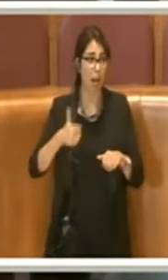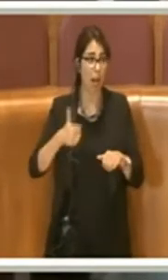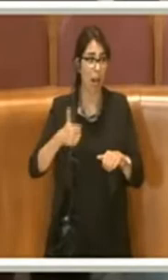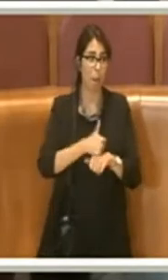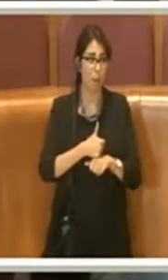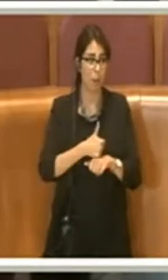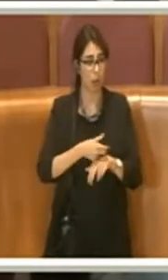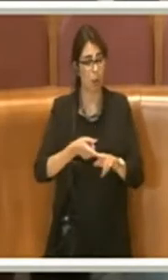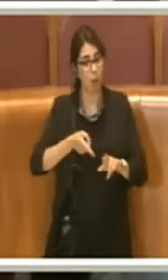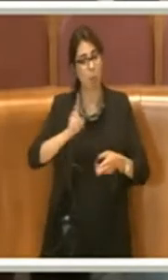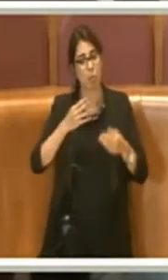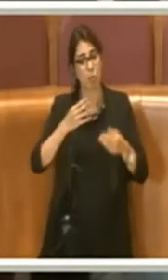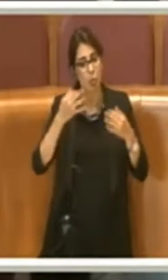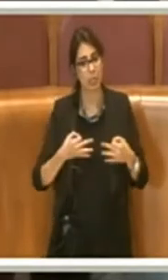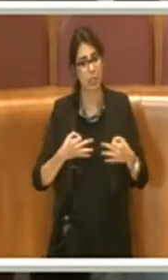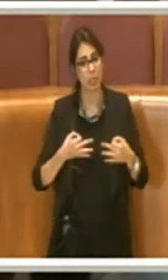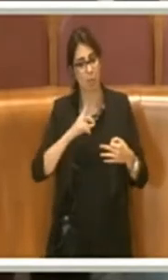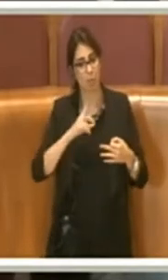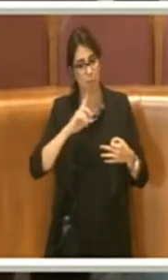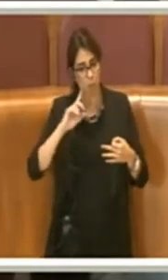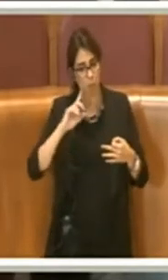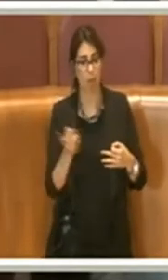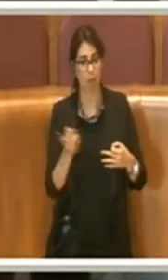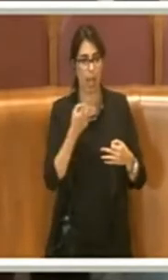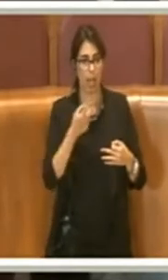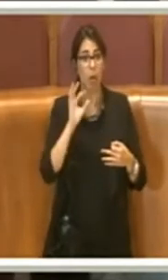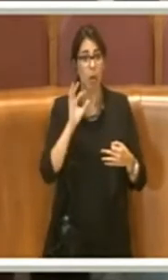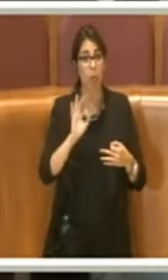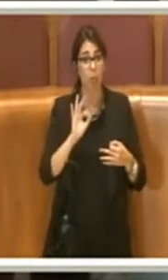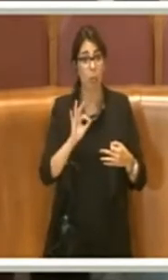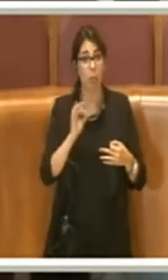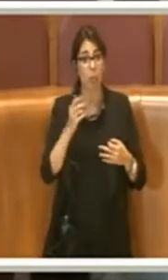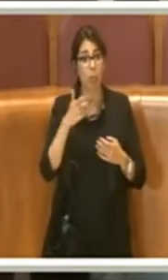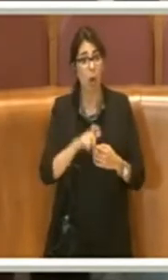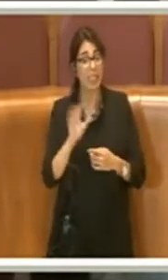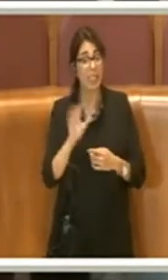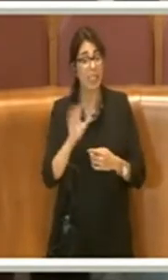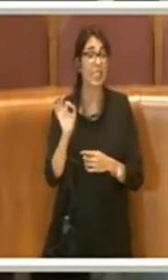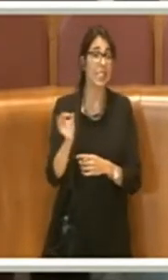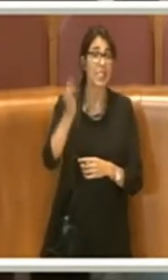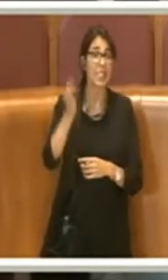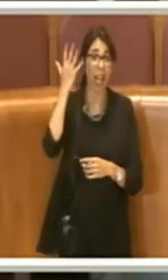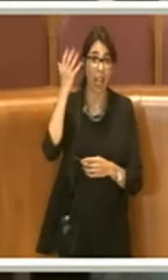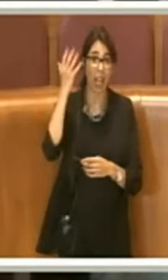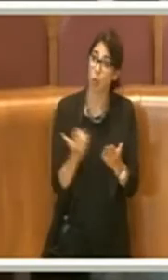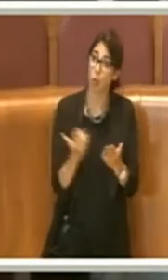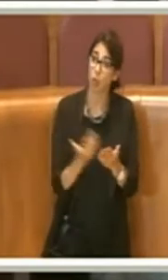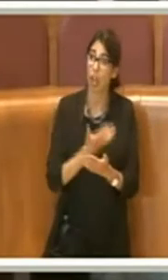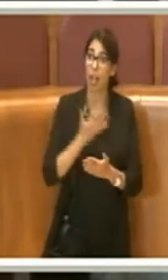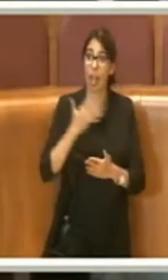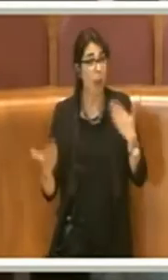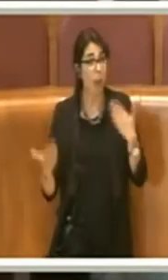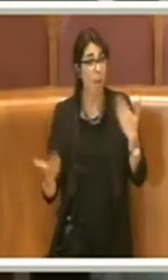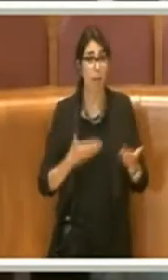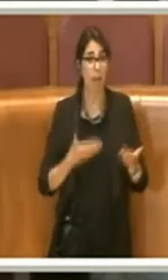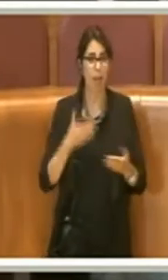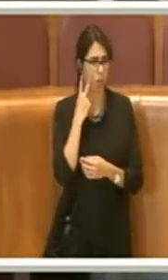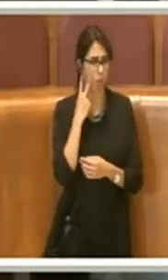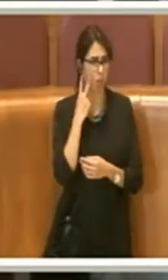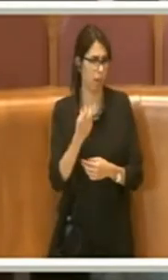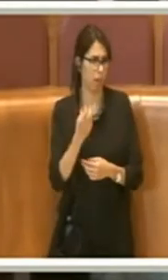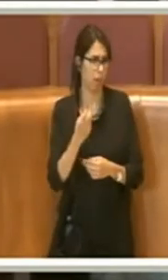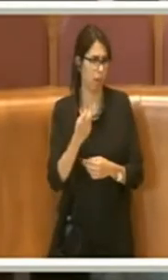'amministrazione proprio nell'ottica che anche un'emergenza di questo tipo, pur non prevista,